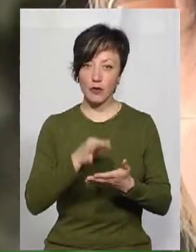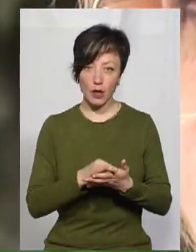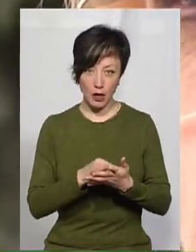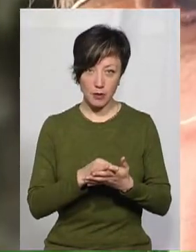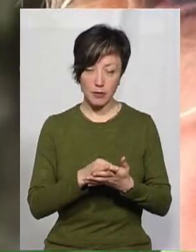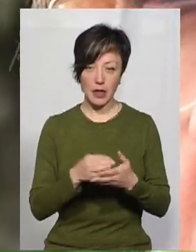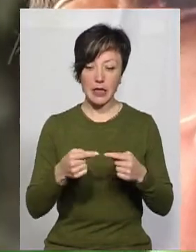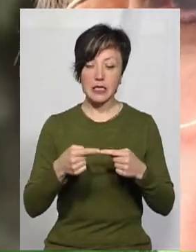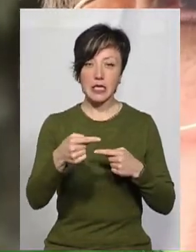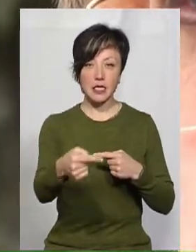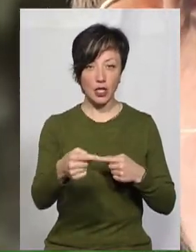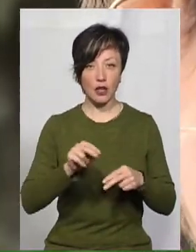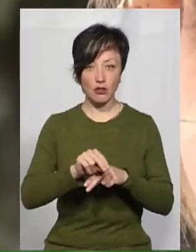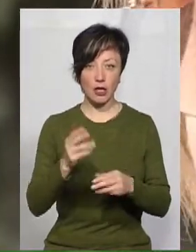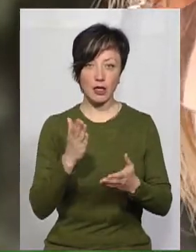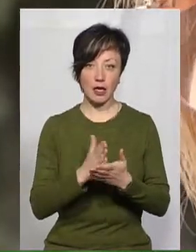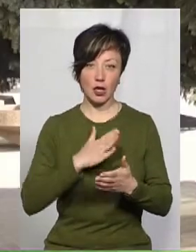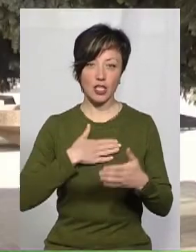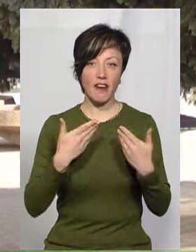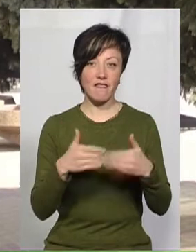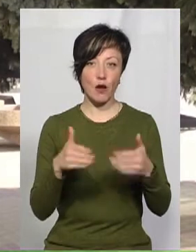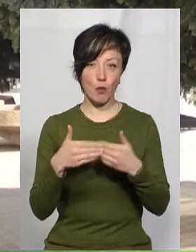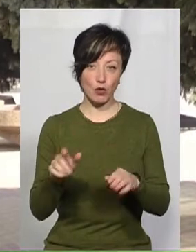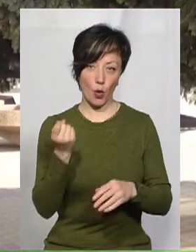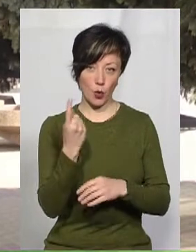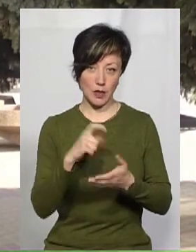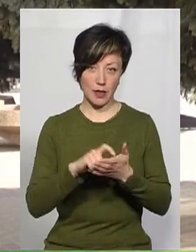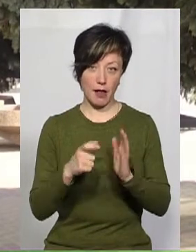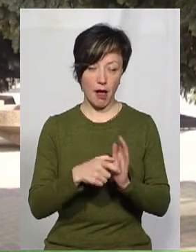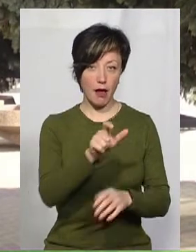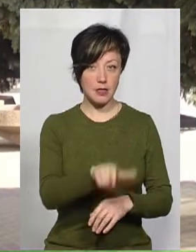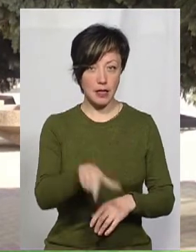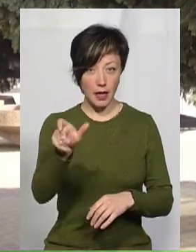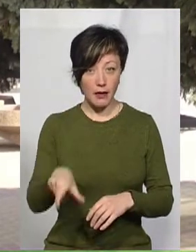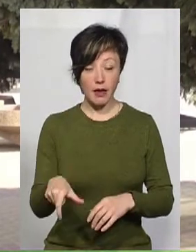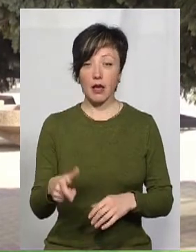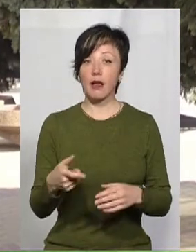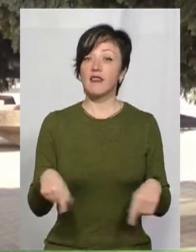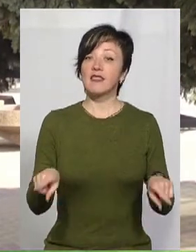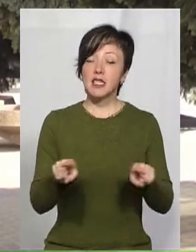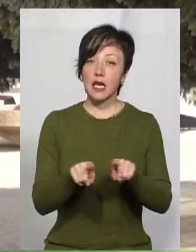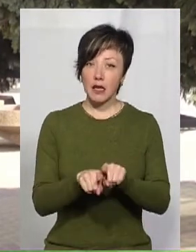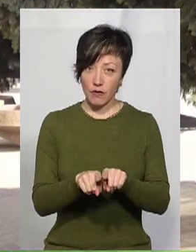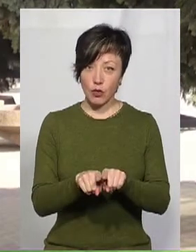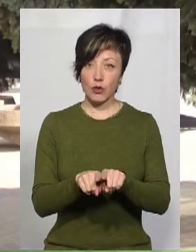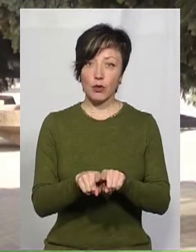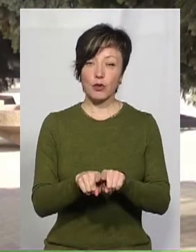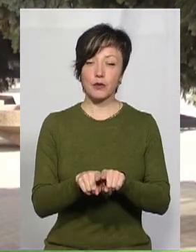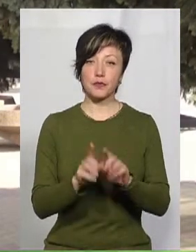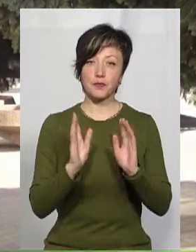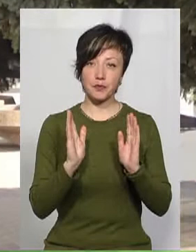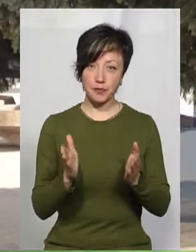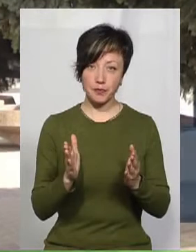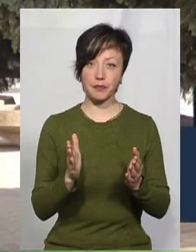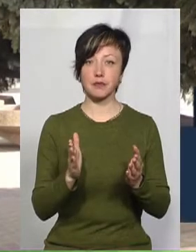дистанційне навчання є для наших випускників, тобто 11-ти класників, які все рівно зустрінуться із